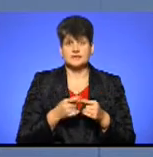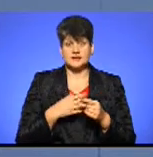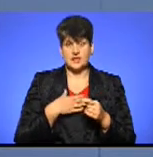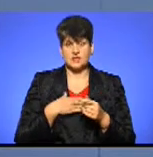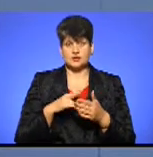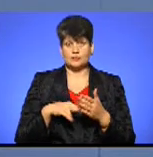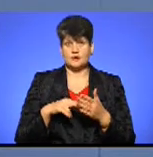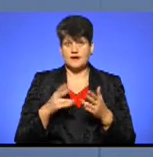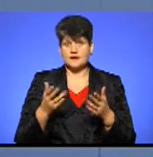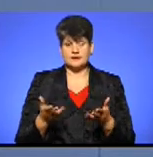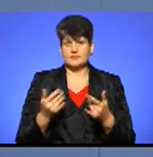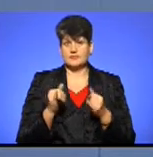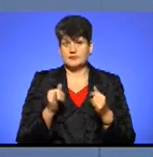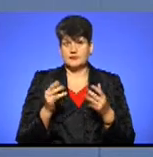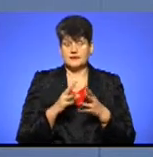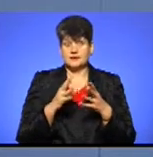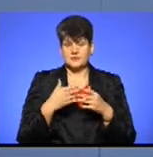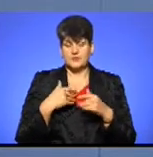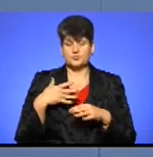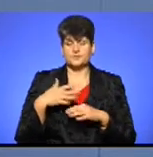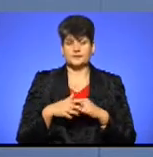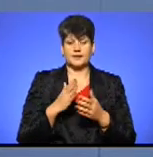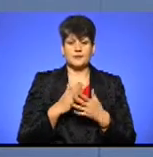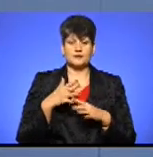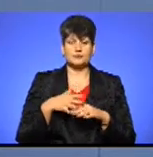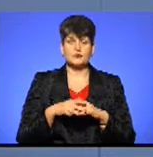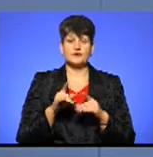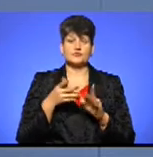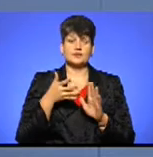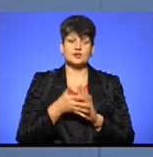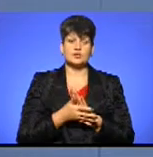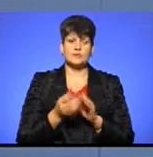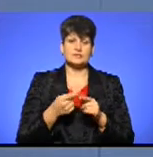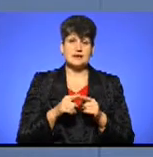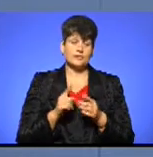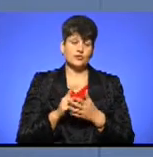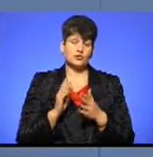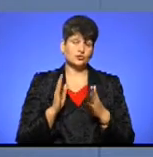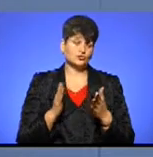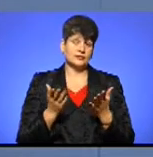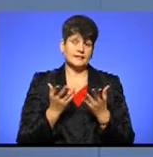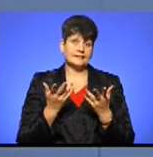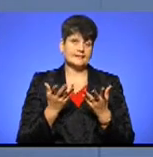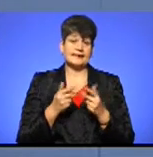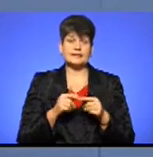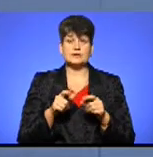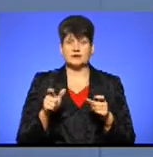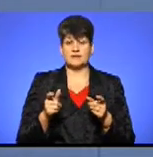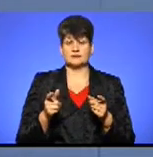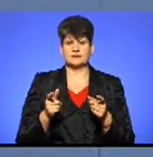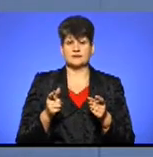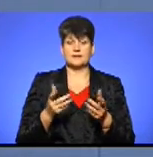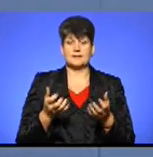податики, врешті-решт, і ми маємо розуміти, на що ми їх витрачаємо, і має хоча б бути якийсь кількість людей, які підтримують цей проєкт.